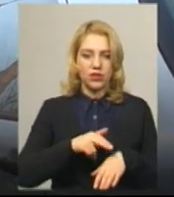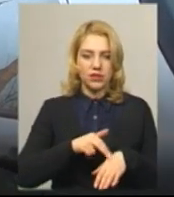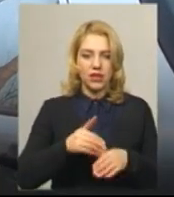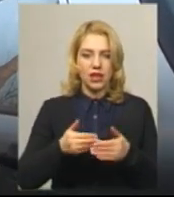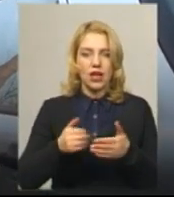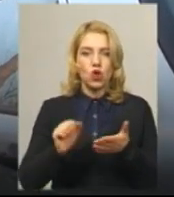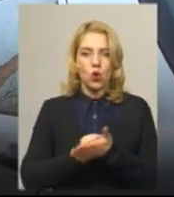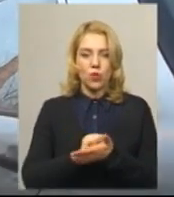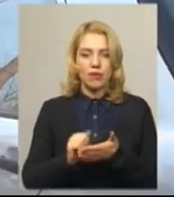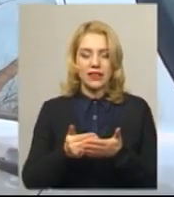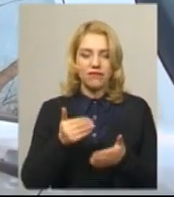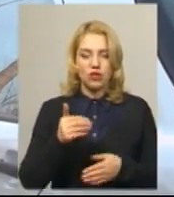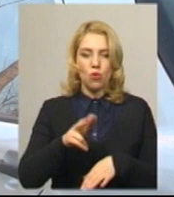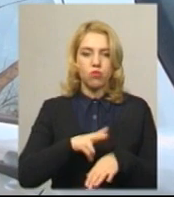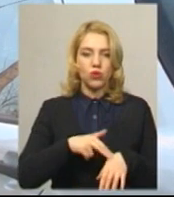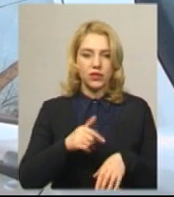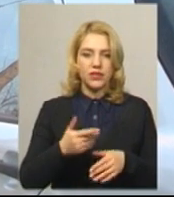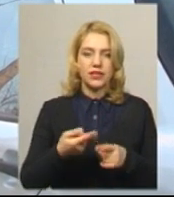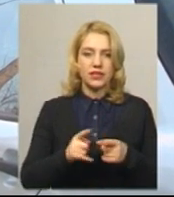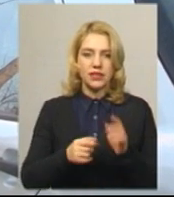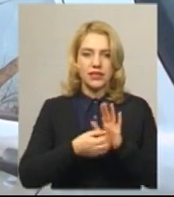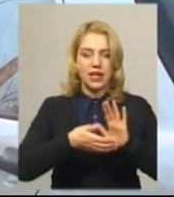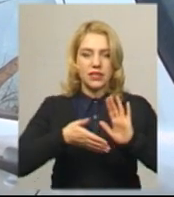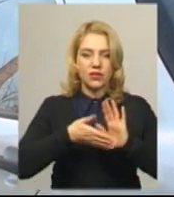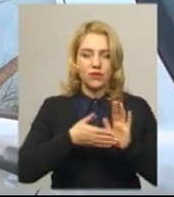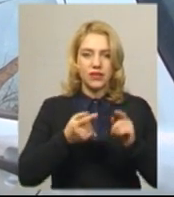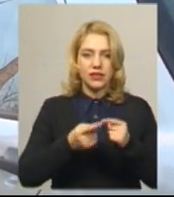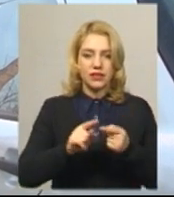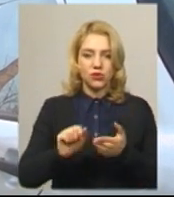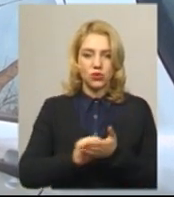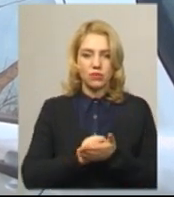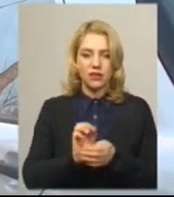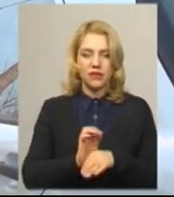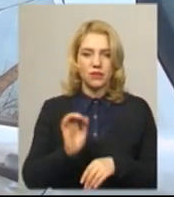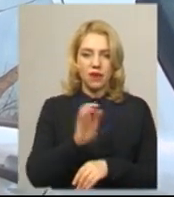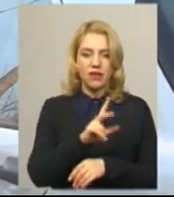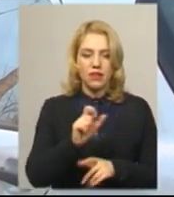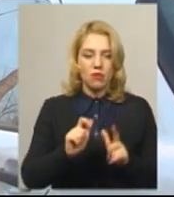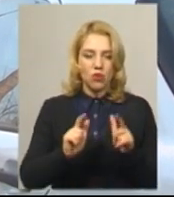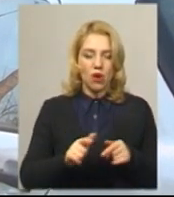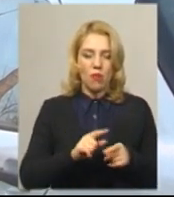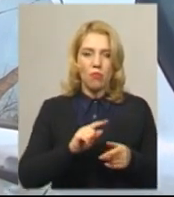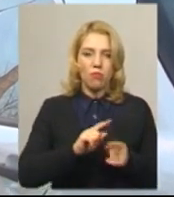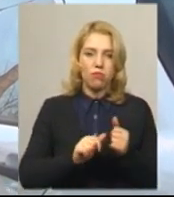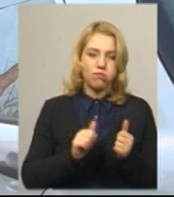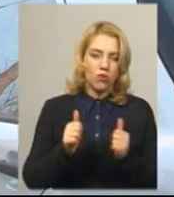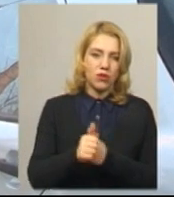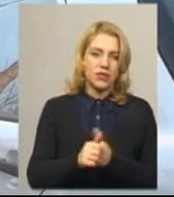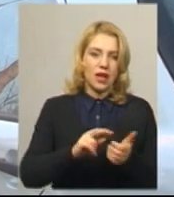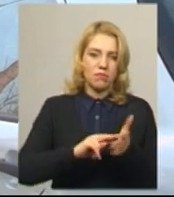поліції, а документи отримали від поліції. Ми його зареєстрували, ці всі документи, і відправили на погодження позапланової перевірки на